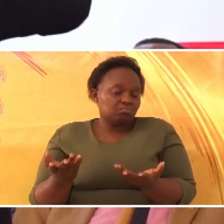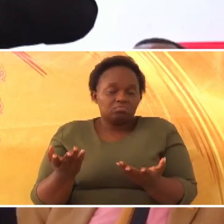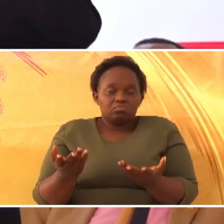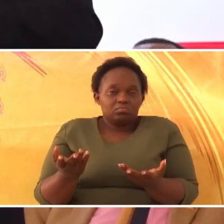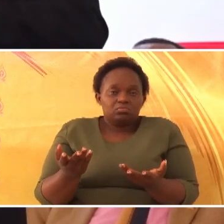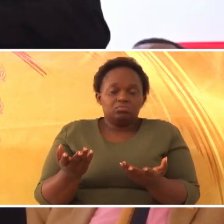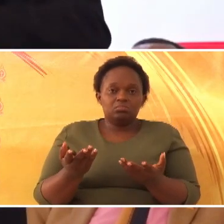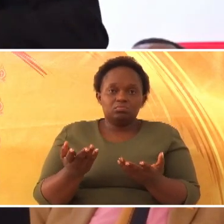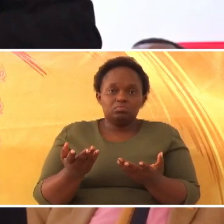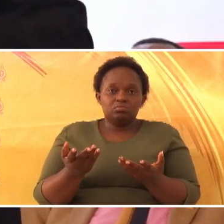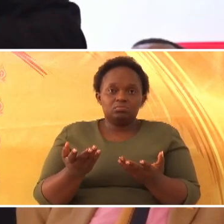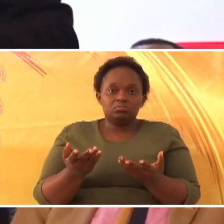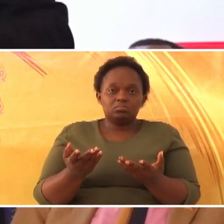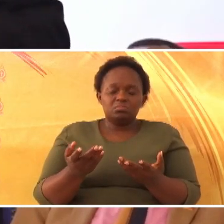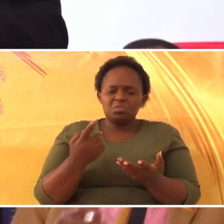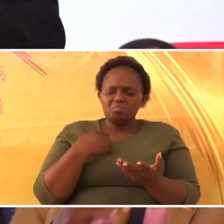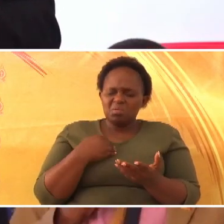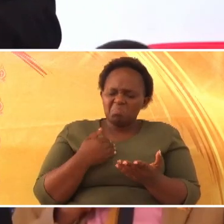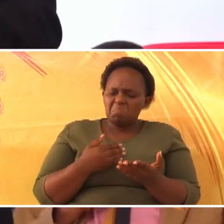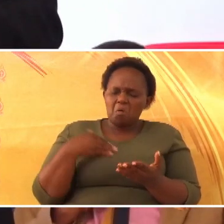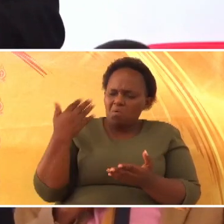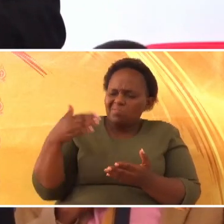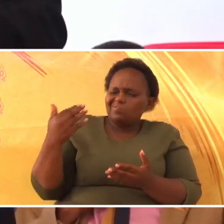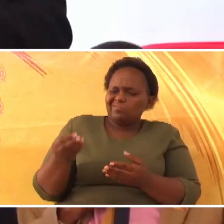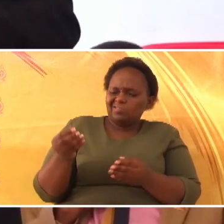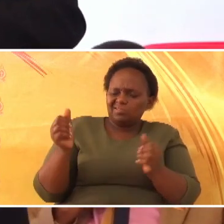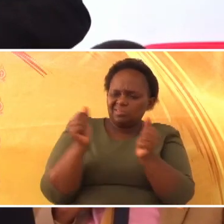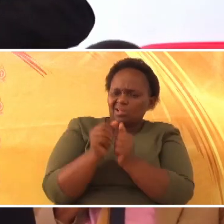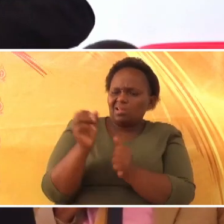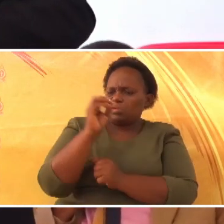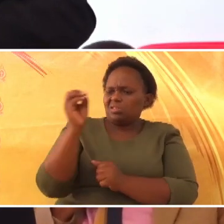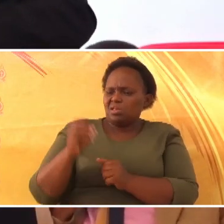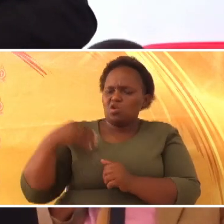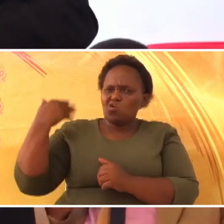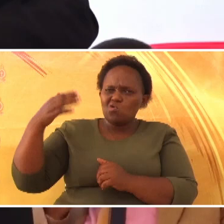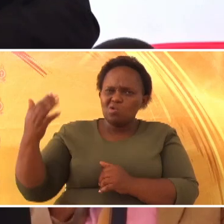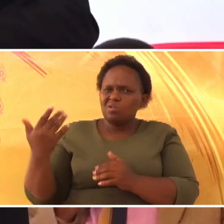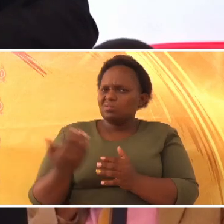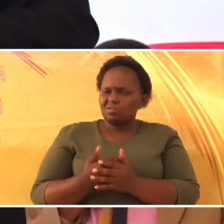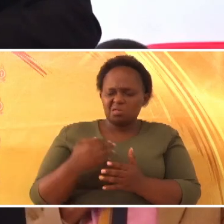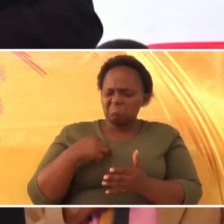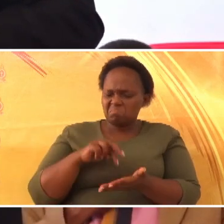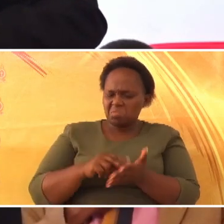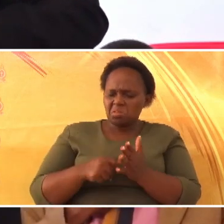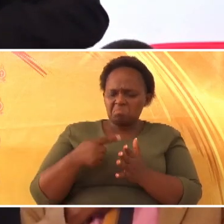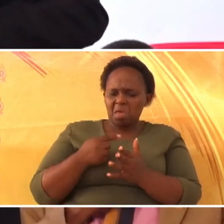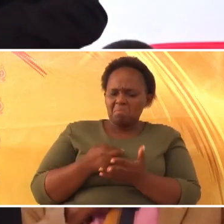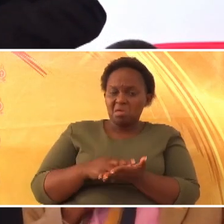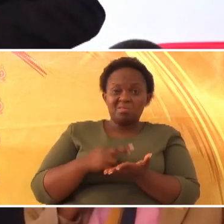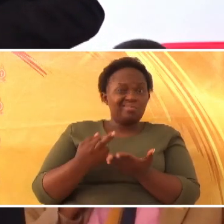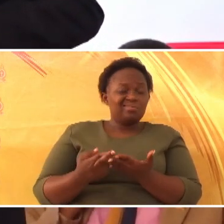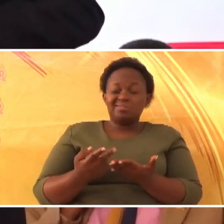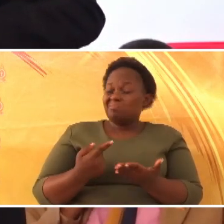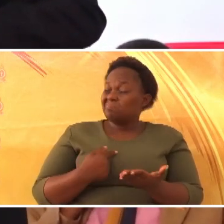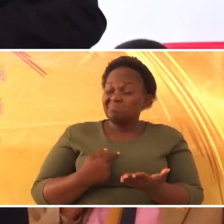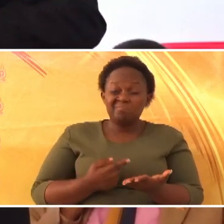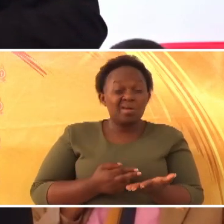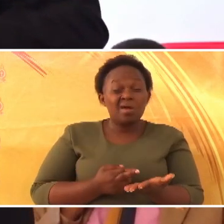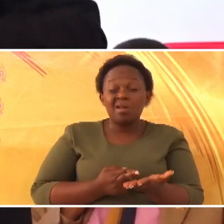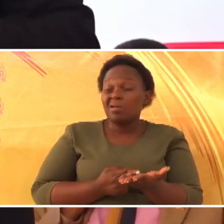sineto, si tunatoa, nyiwono wakikumi, kwa wakikumi, kwa wakika,